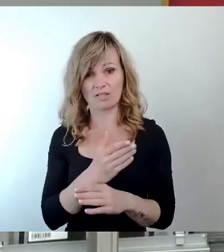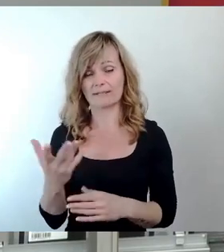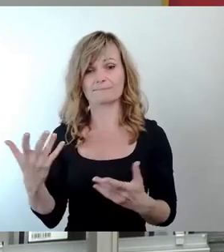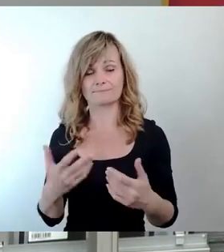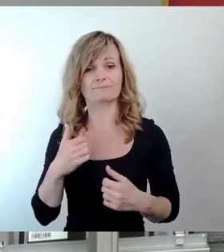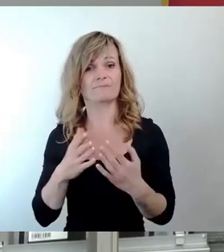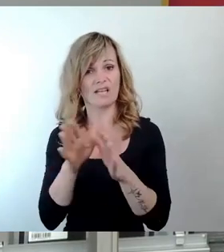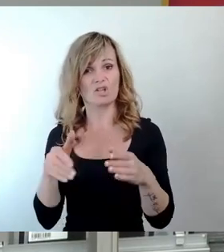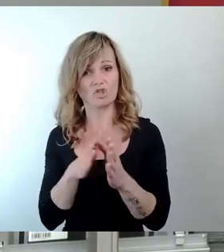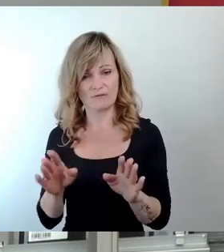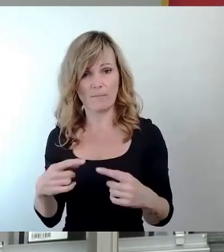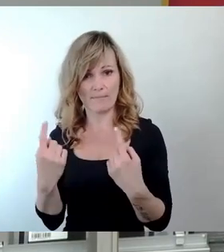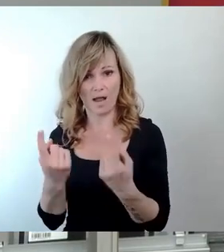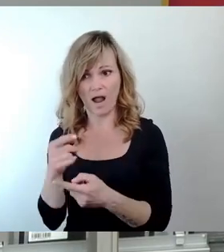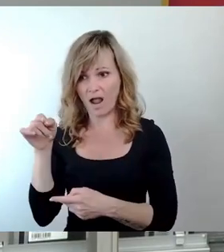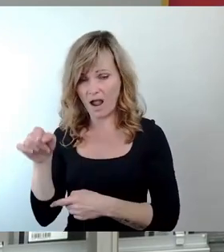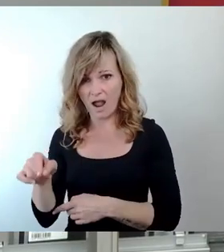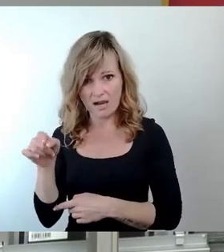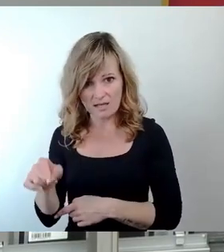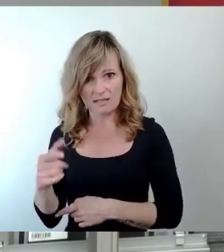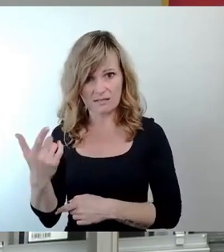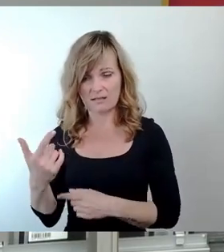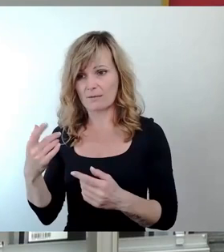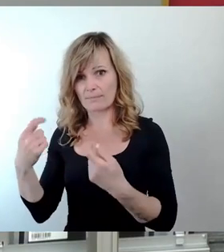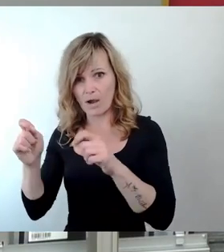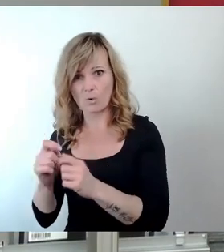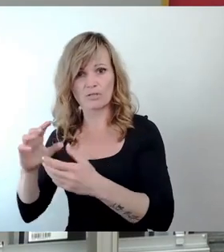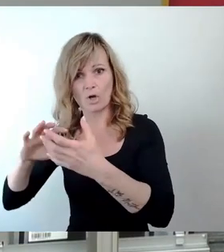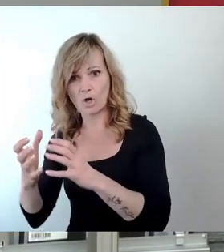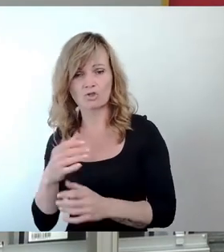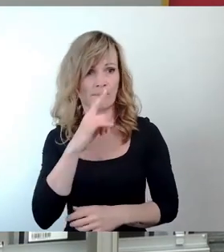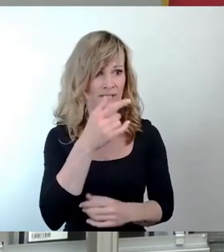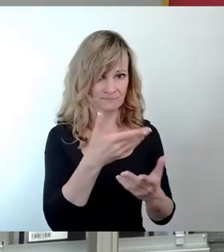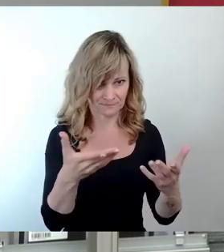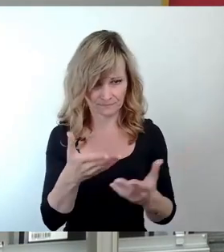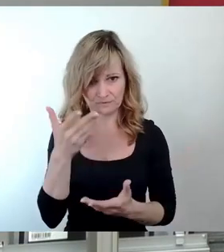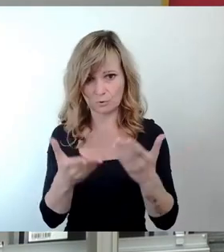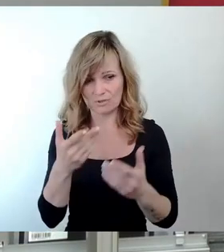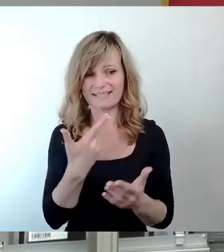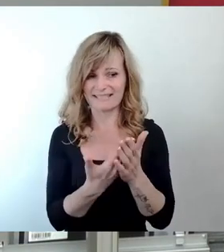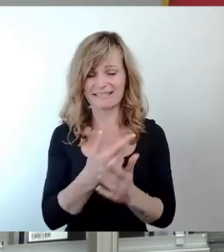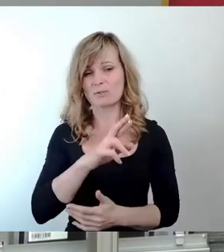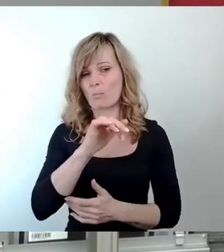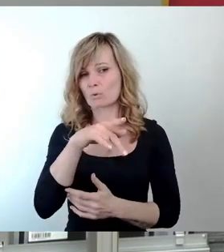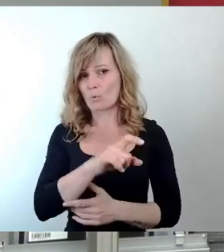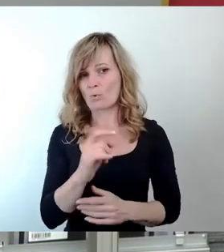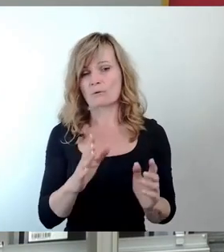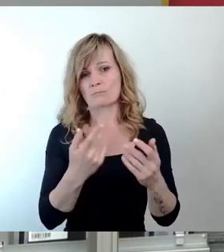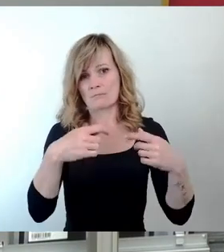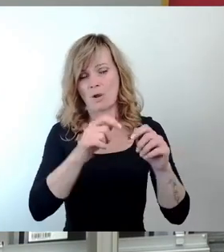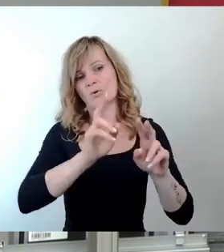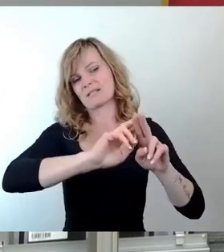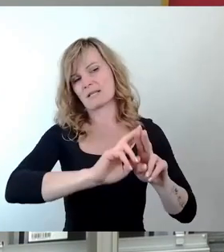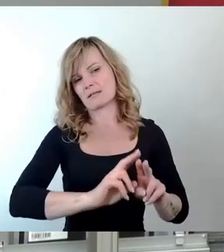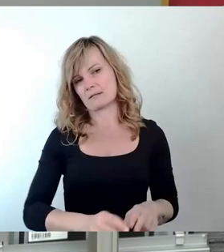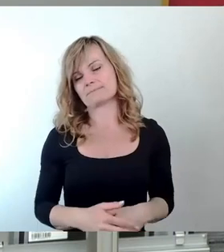den Robotronenflachbau sanieren. Wenn wir gerade beim Geld sind, als AfD sind wir natürlich für jeden dankbar, der sich